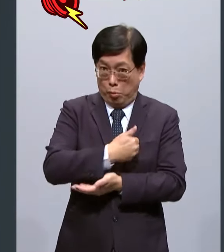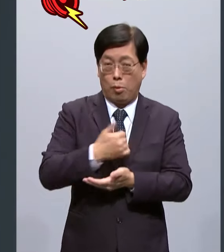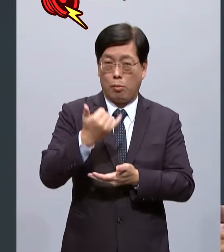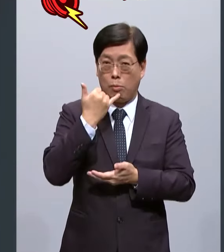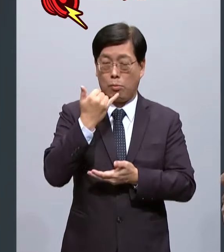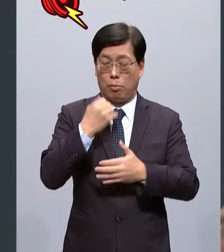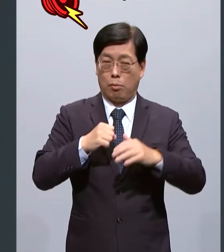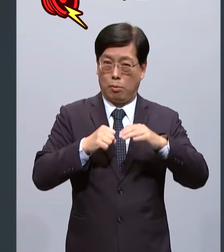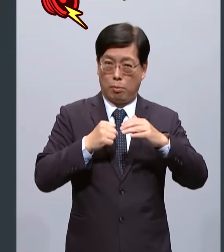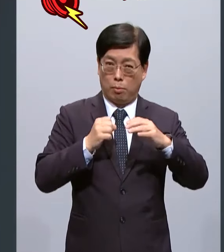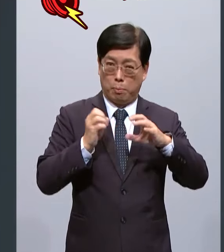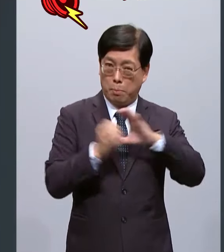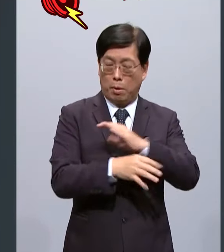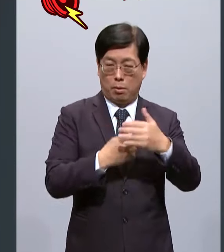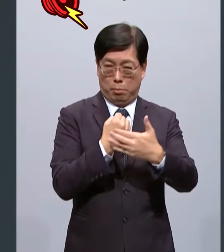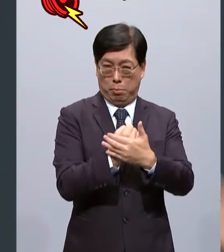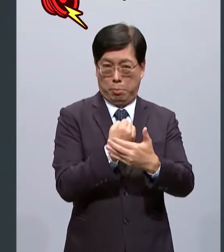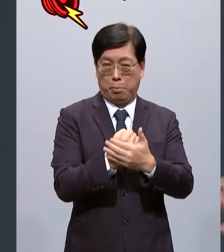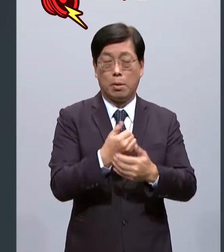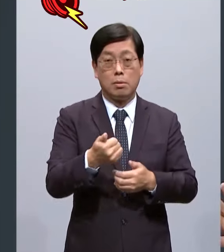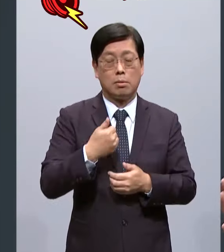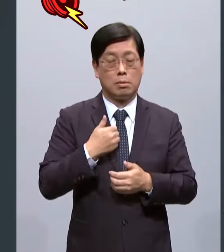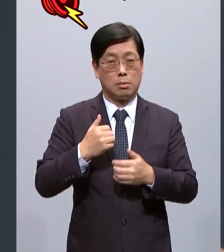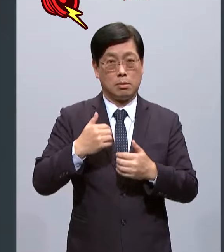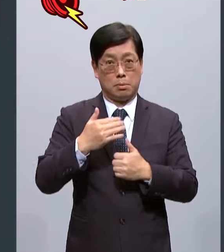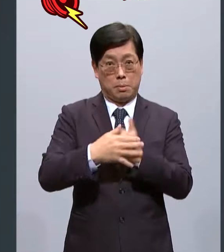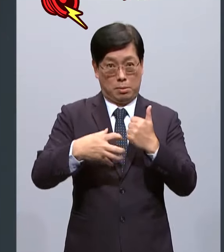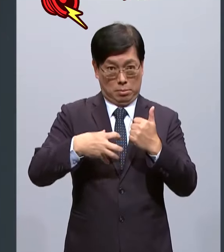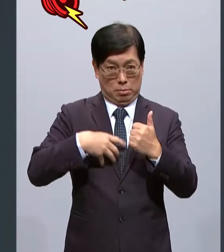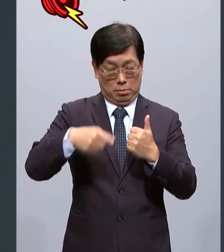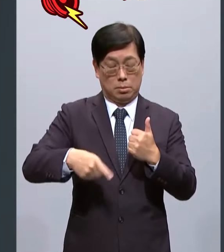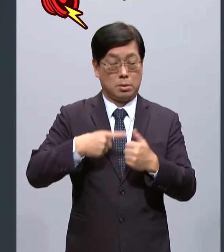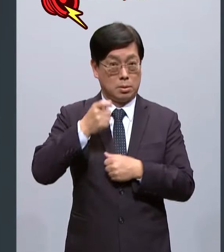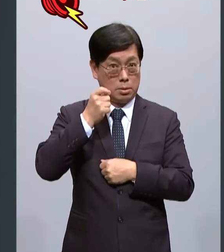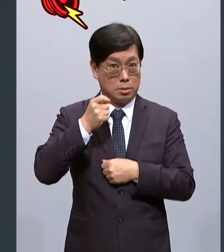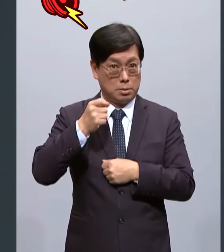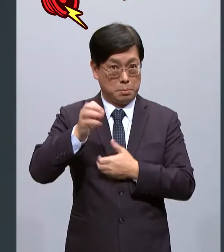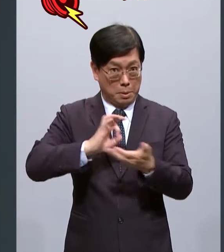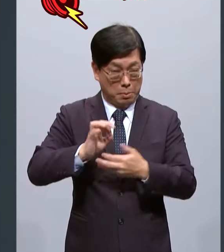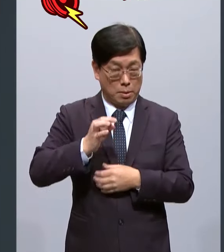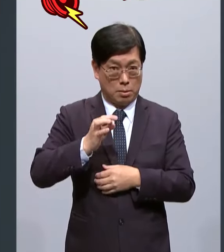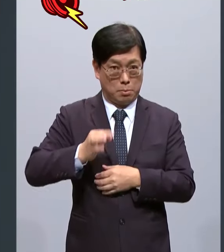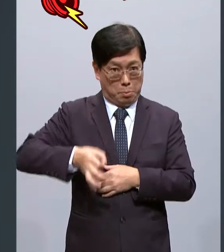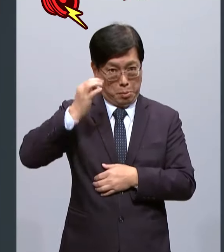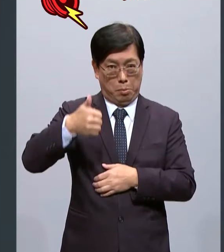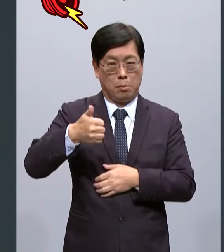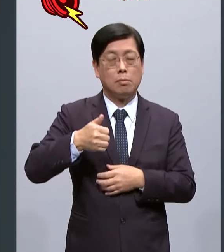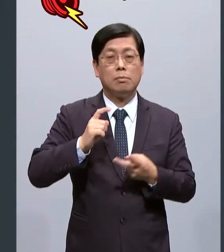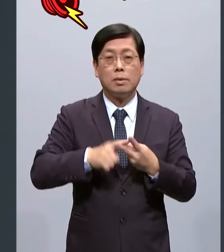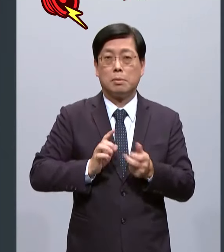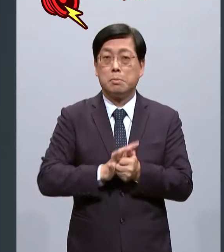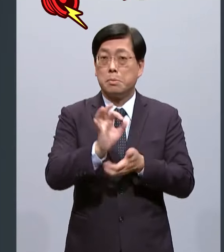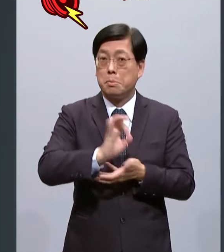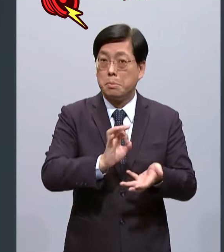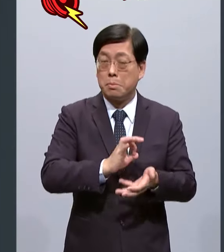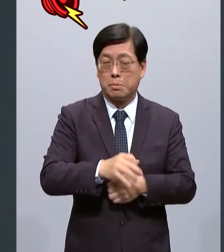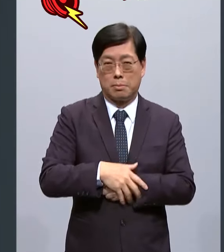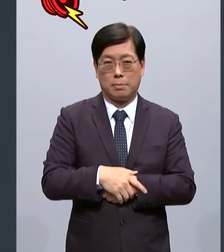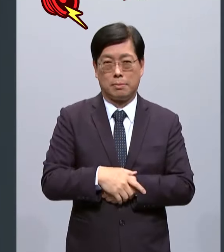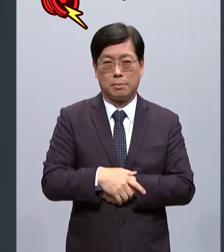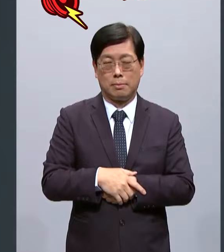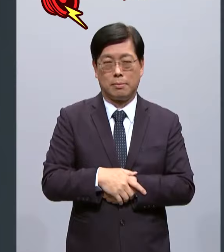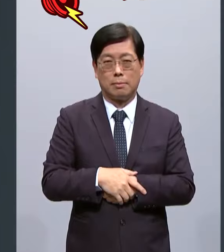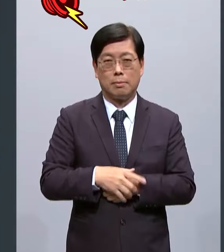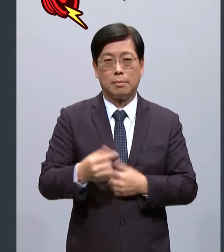市场上的农产品能够保障价格第五个我们就是要推销好好行销